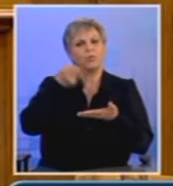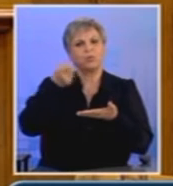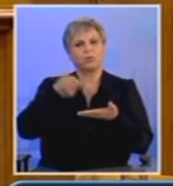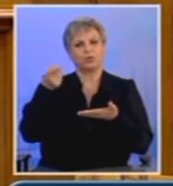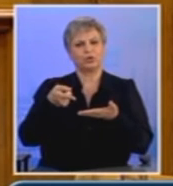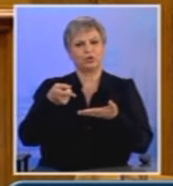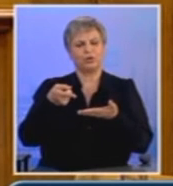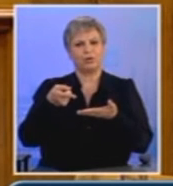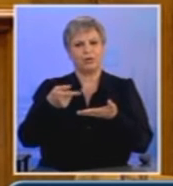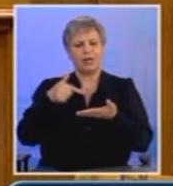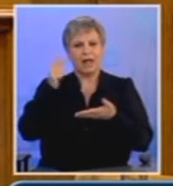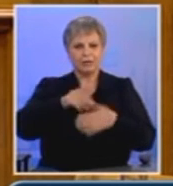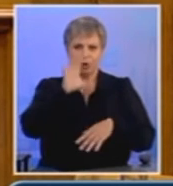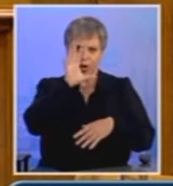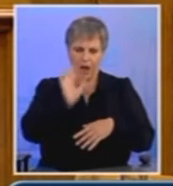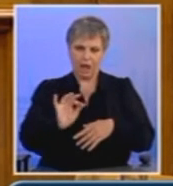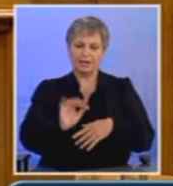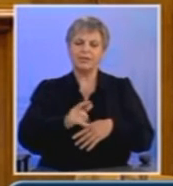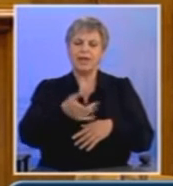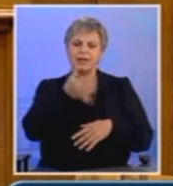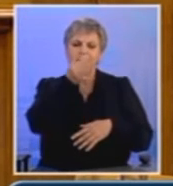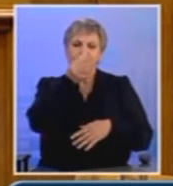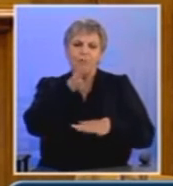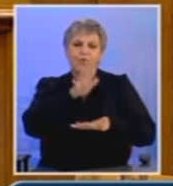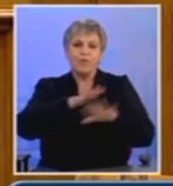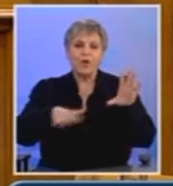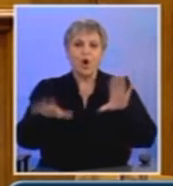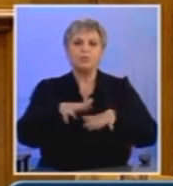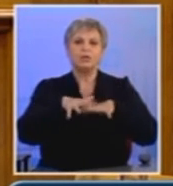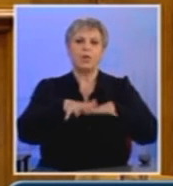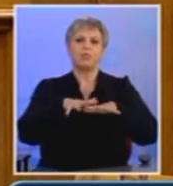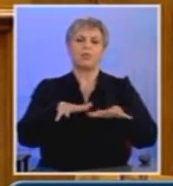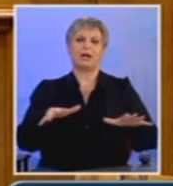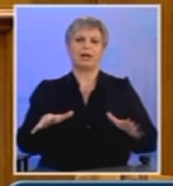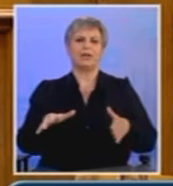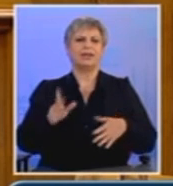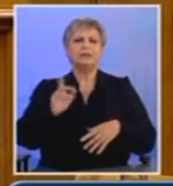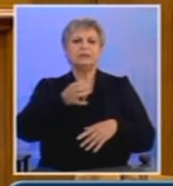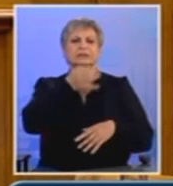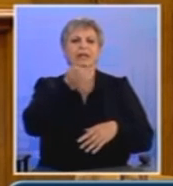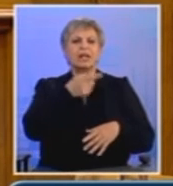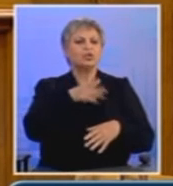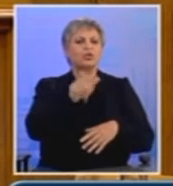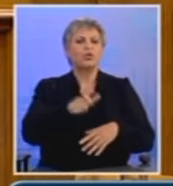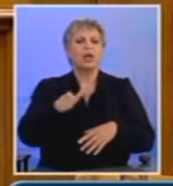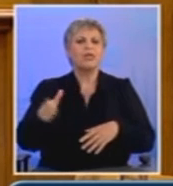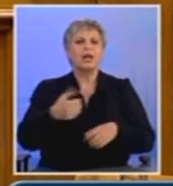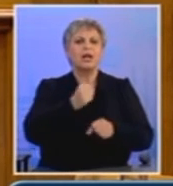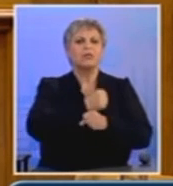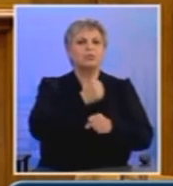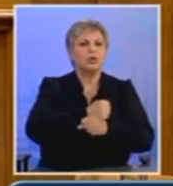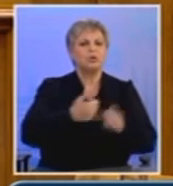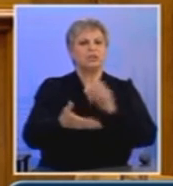όριο πραγματικά βρώμικης προπαγάνδας. Τι λέτε στον εργαζόμενο, τον αγρότη, τον συνταξιούχο. Να